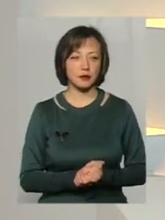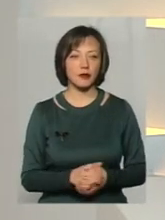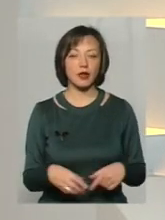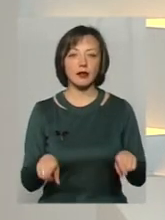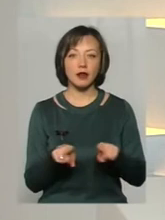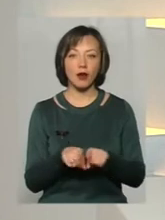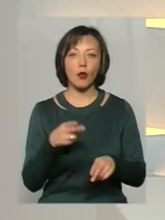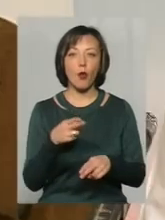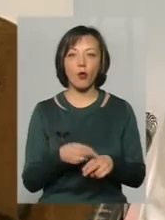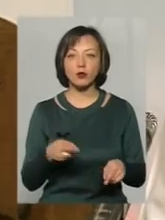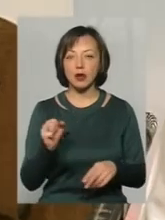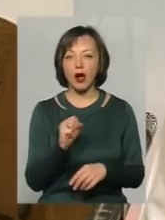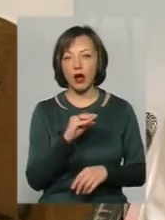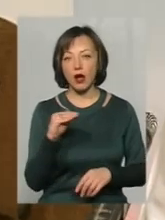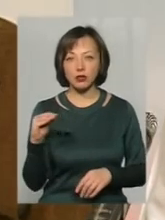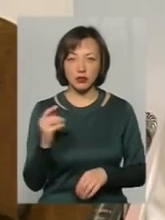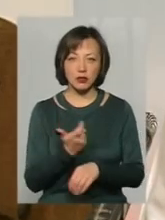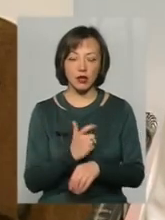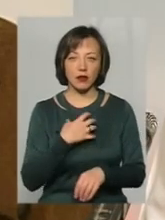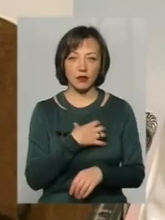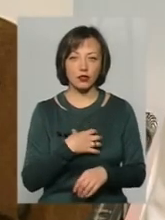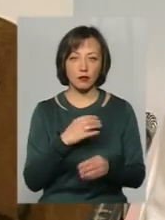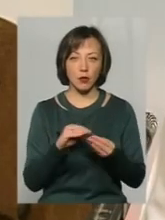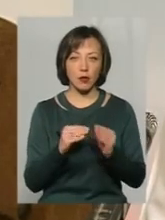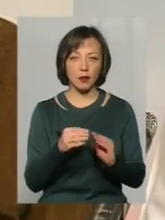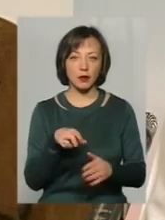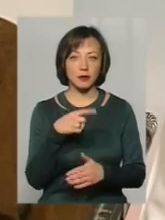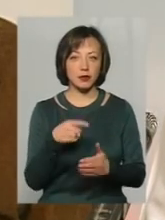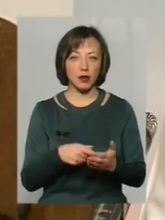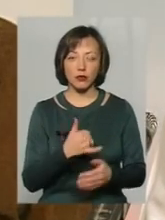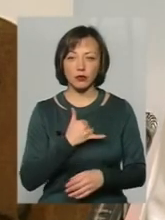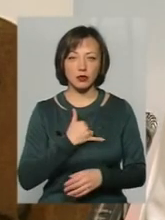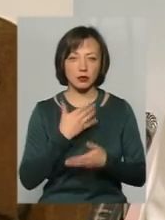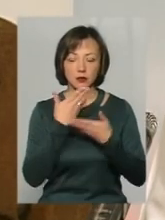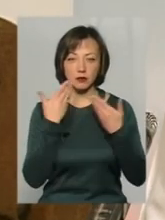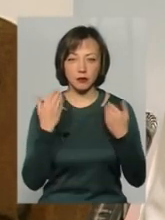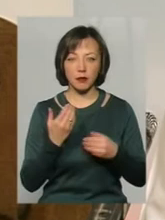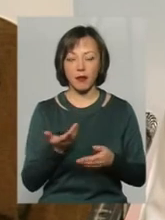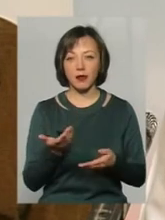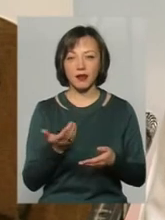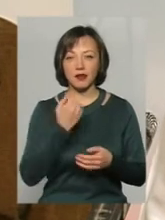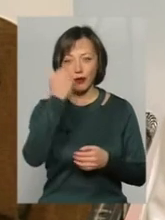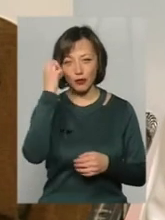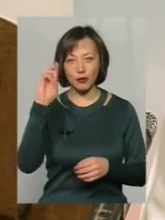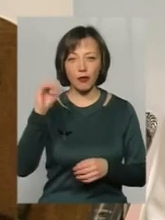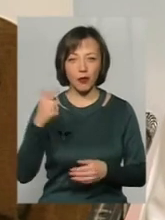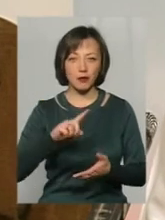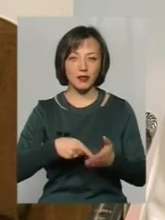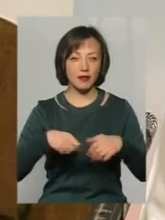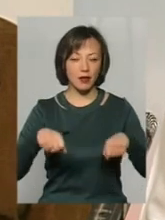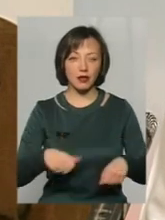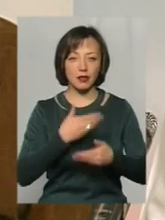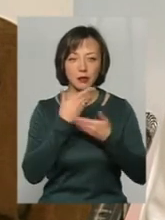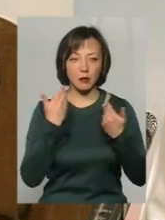гостях аж надважливих проблемних питань нас, дякуючи Богу, і міської влади немає, так кажуть, тому що